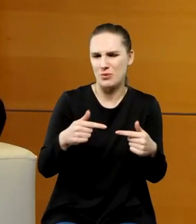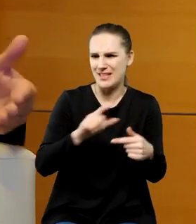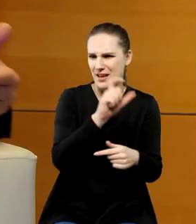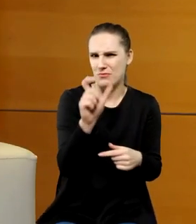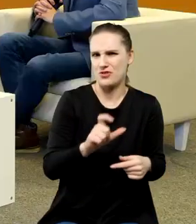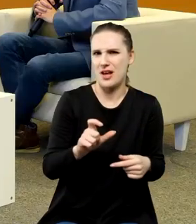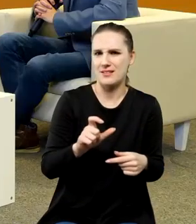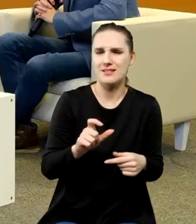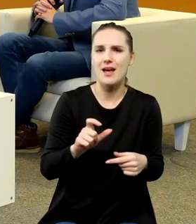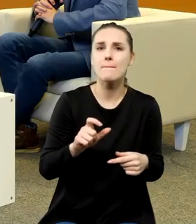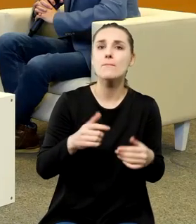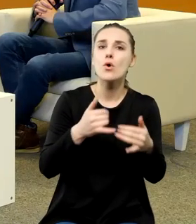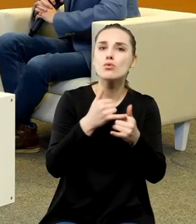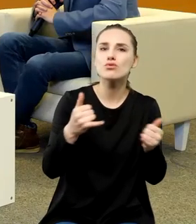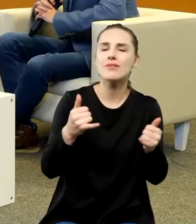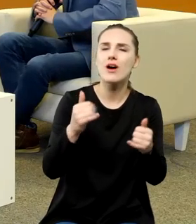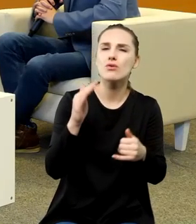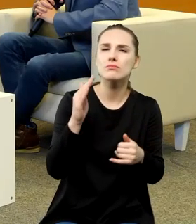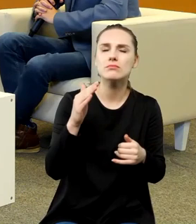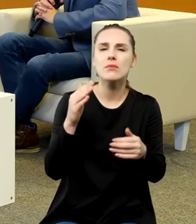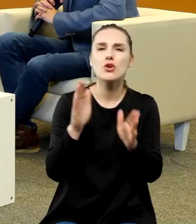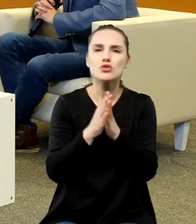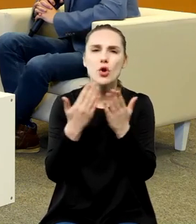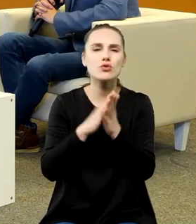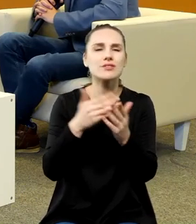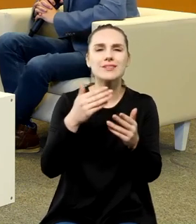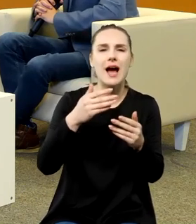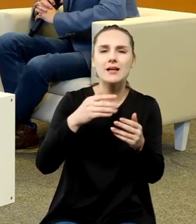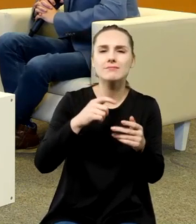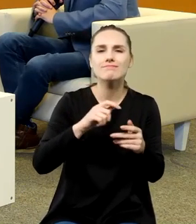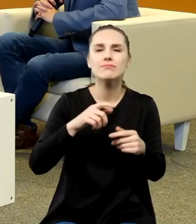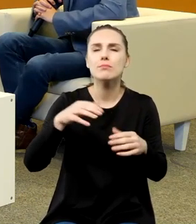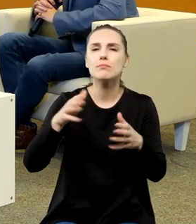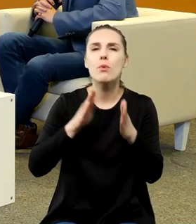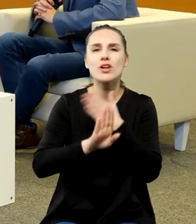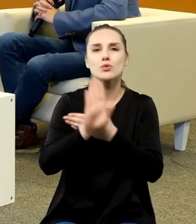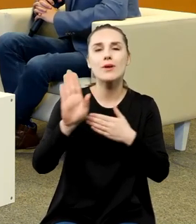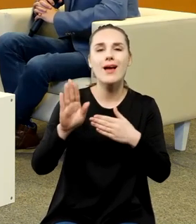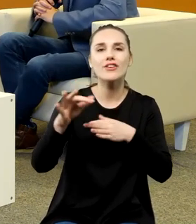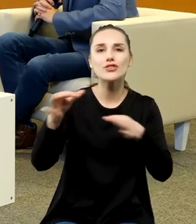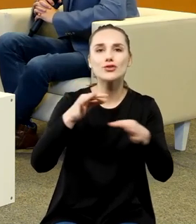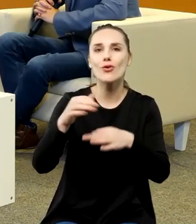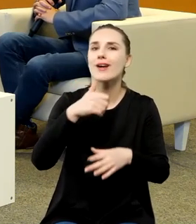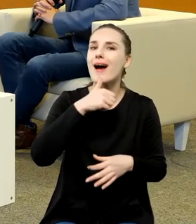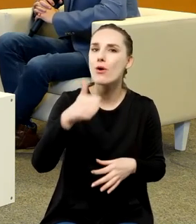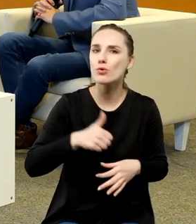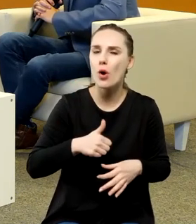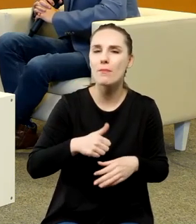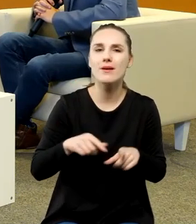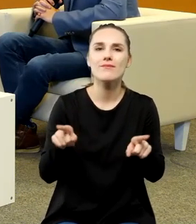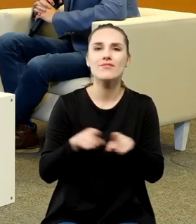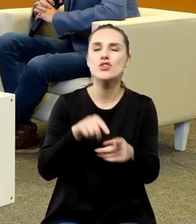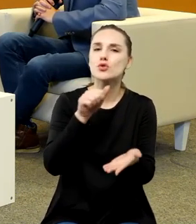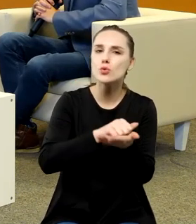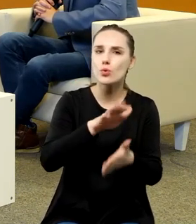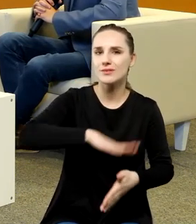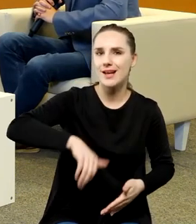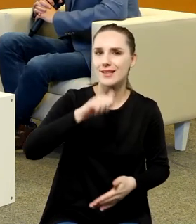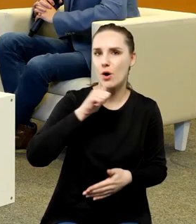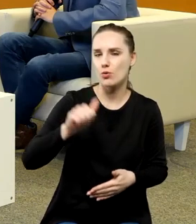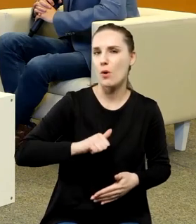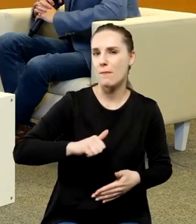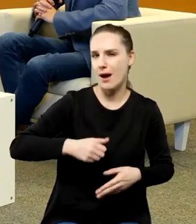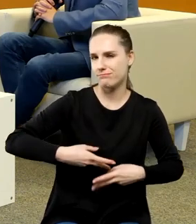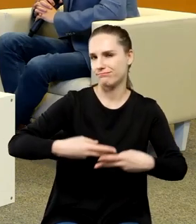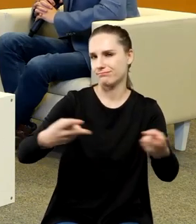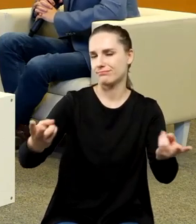pokazując wędrówki tych egzemplarzy to jest równocześnie pokazuje historię Europy historię w ogóle upowszechnienia druku w Europie i tak dalej więc gorąco